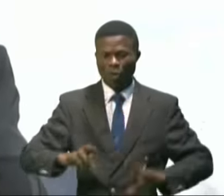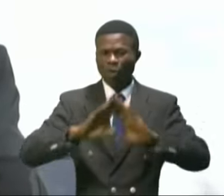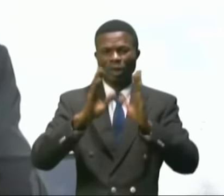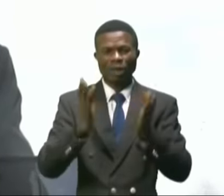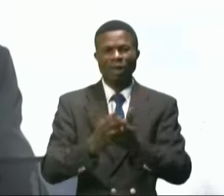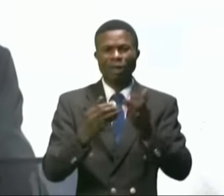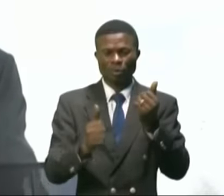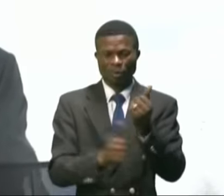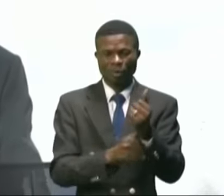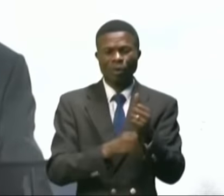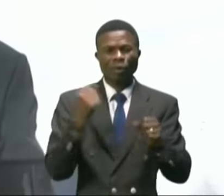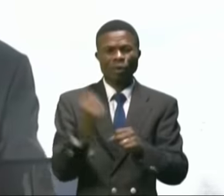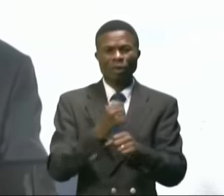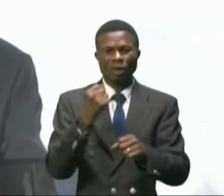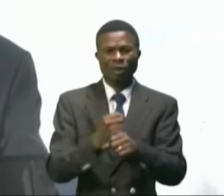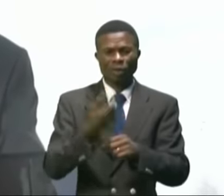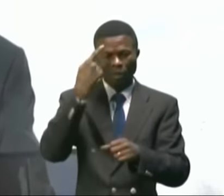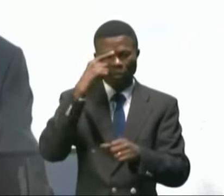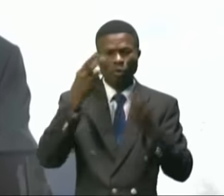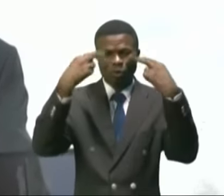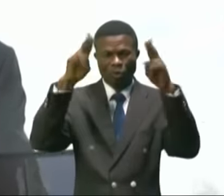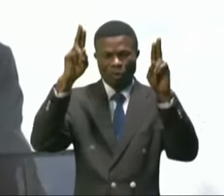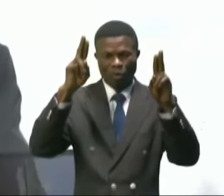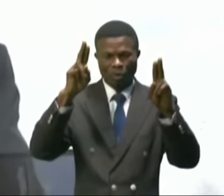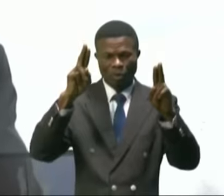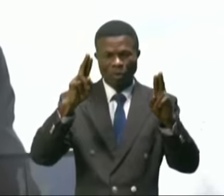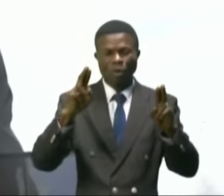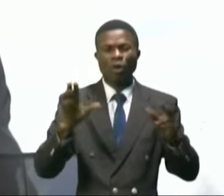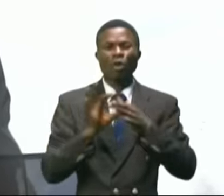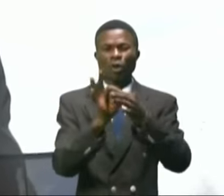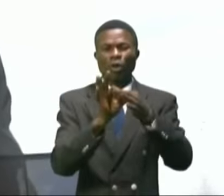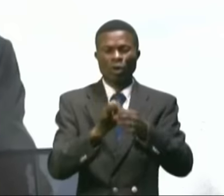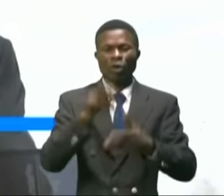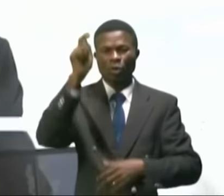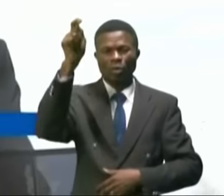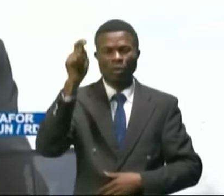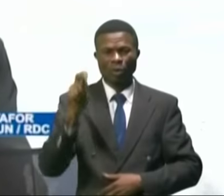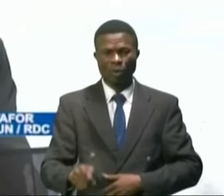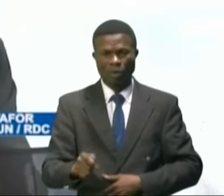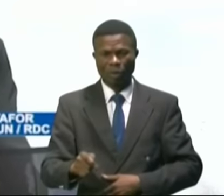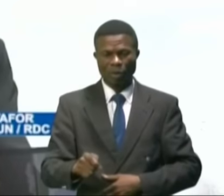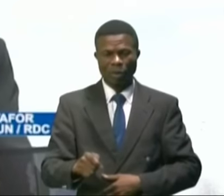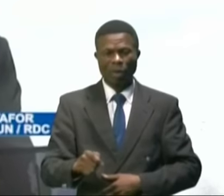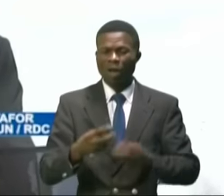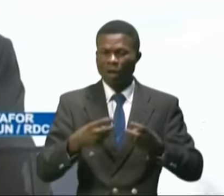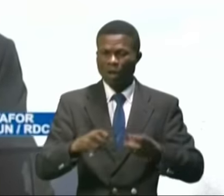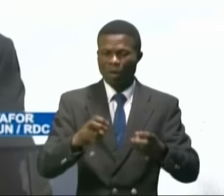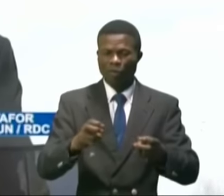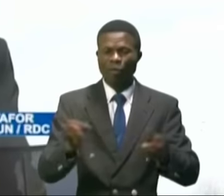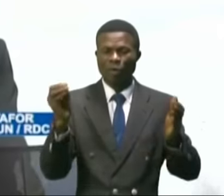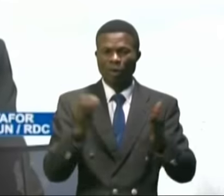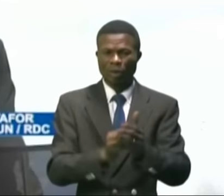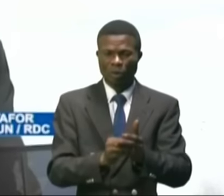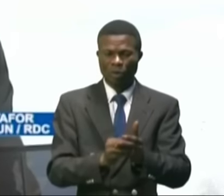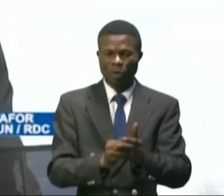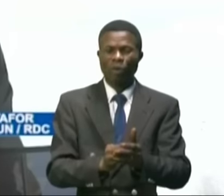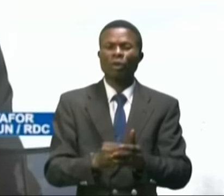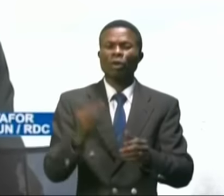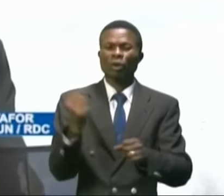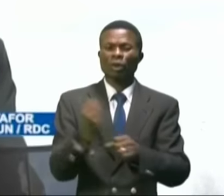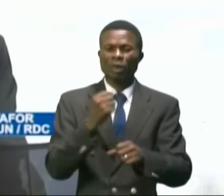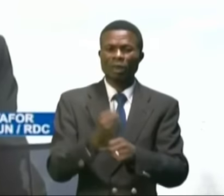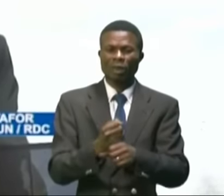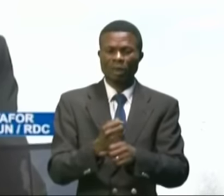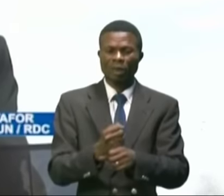qui ont œuvré pour la réussite de cette coopération militaire, renforçant ainsi les fondations de